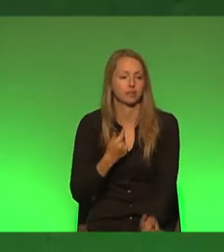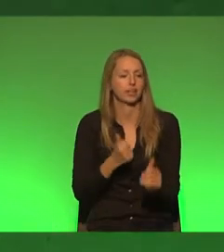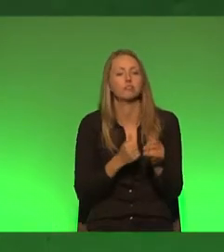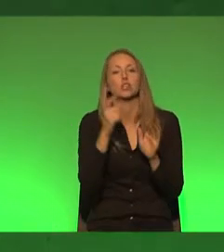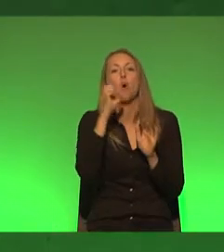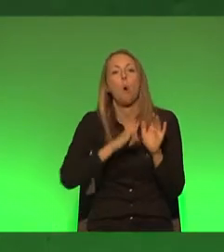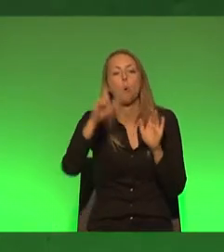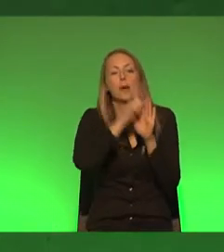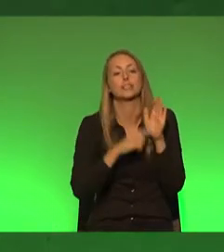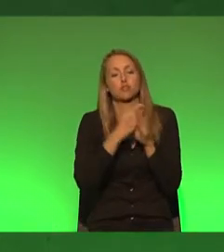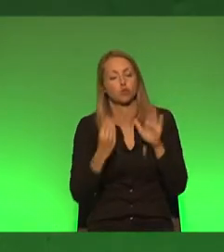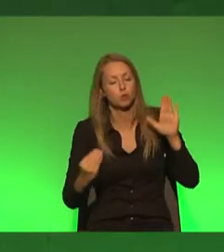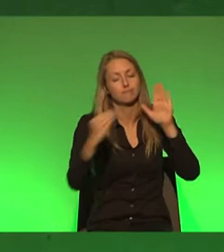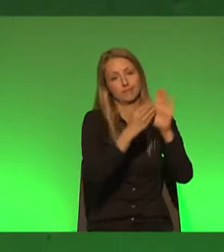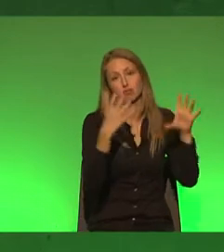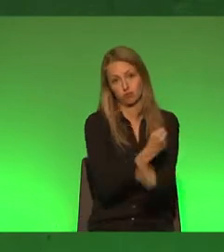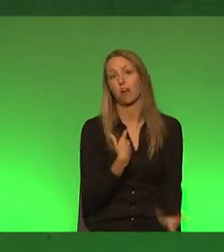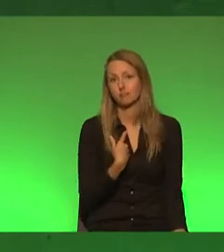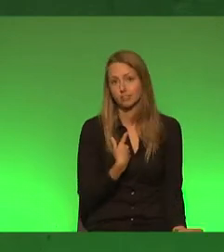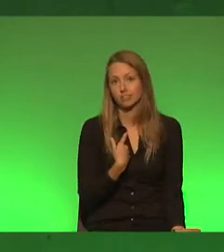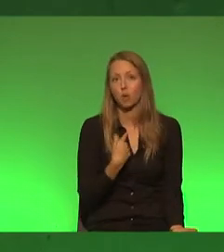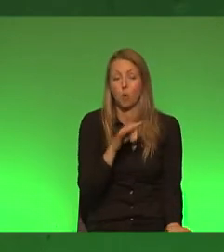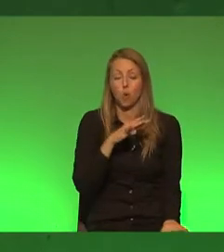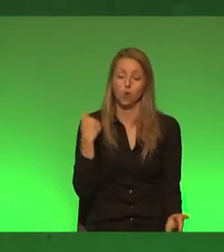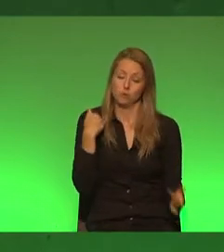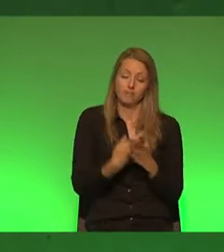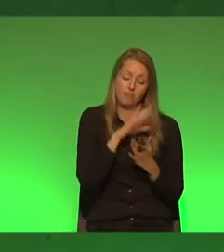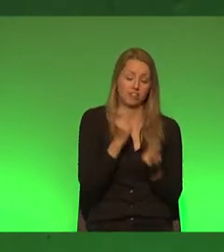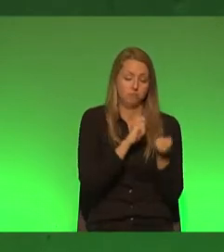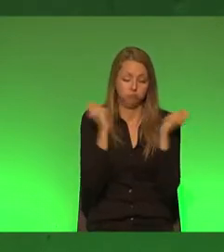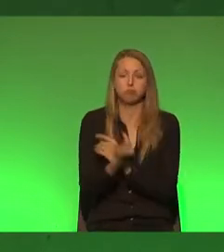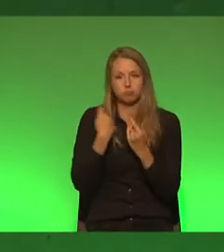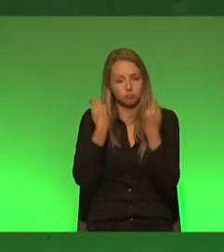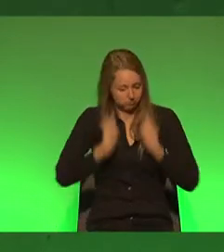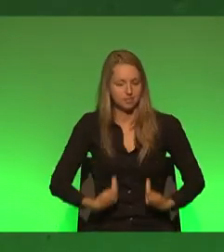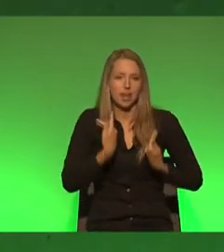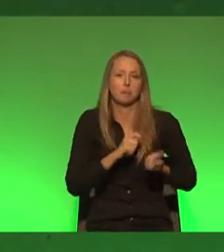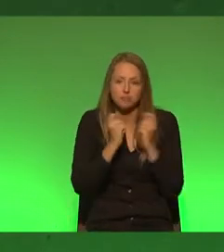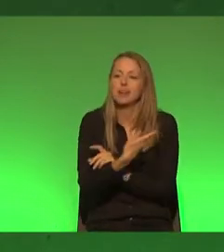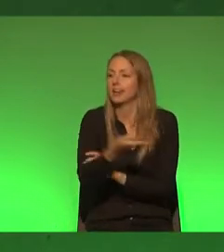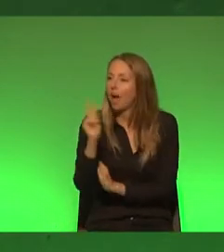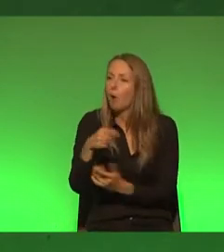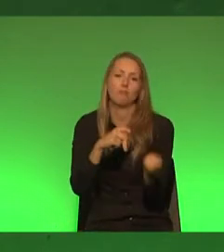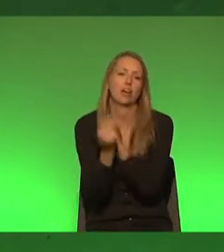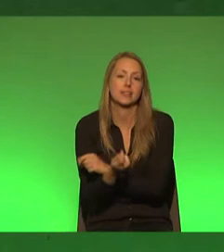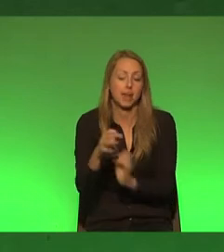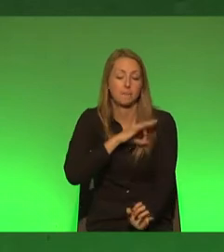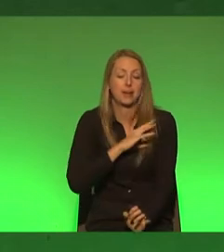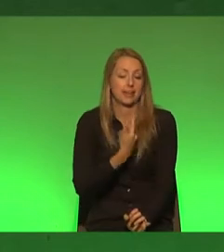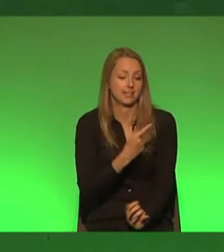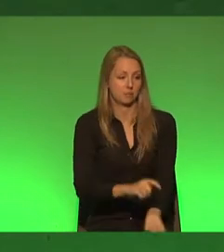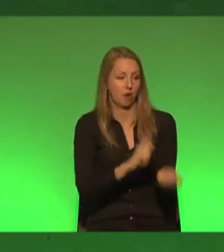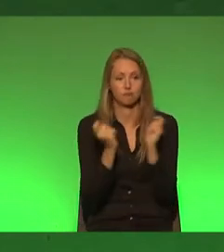Europaliste gegeben. Und seitdem hat sich ziemlich viel verändert. Ich habe mich verändert, ihr habt euch verändert, diese Partei hat sich